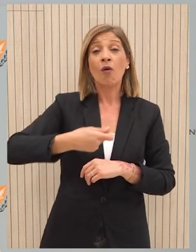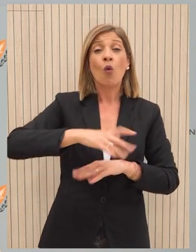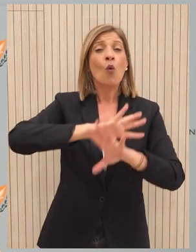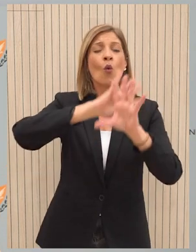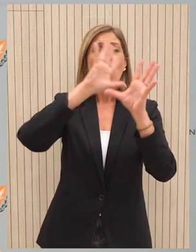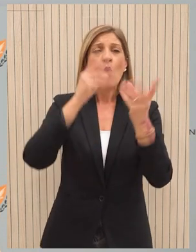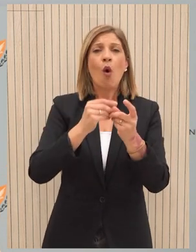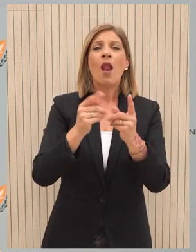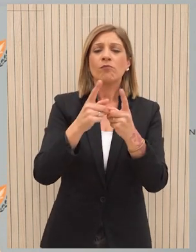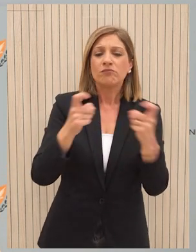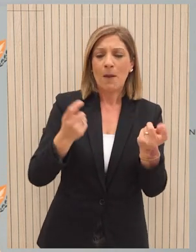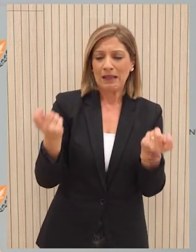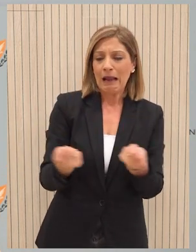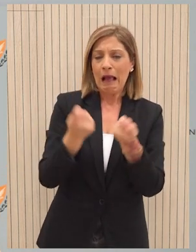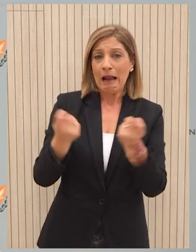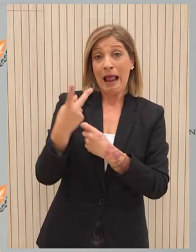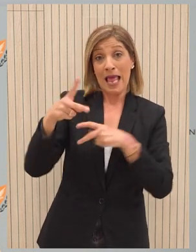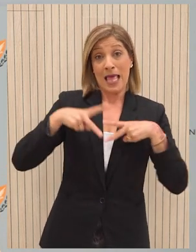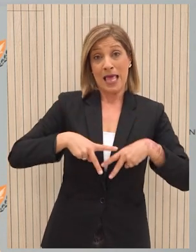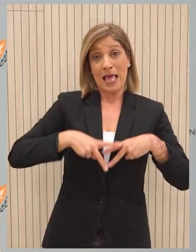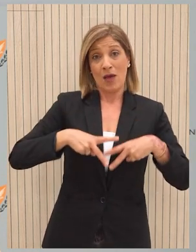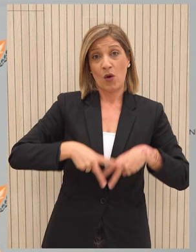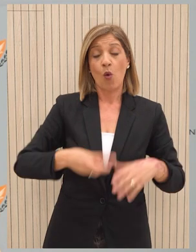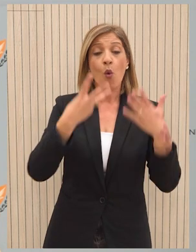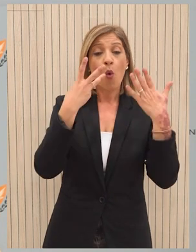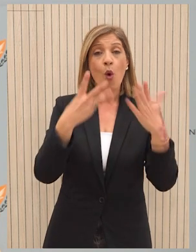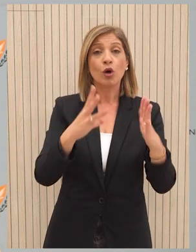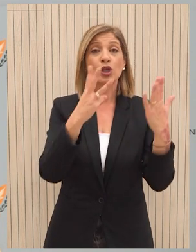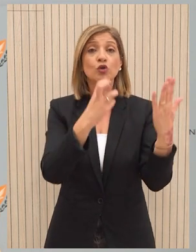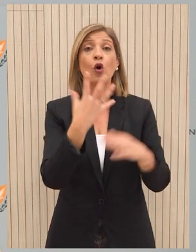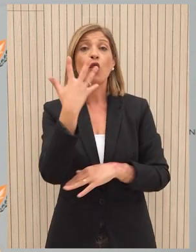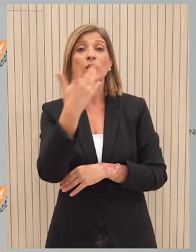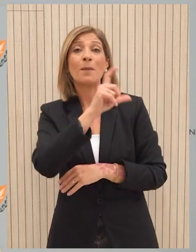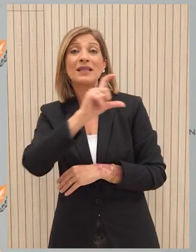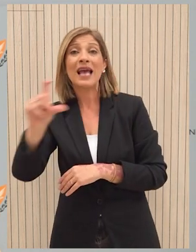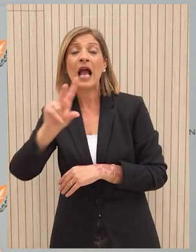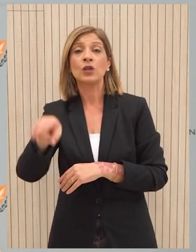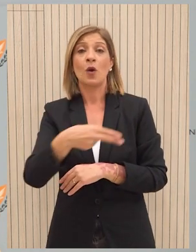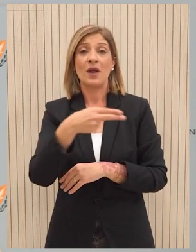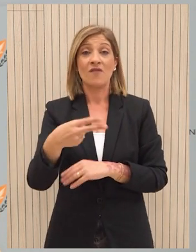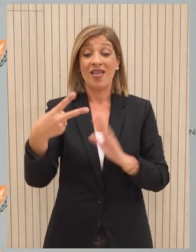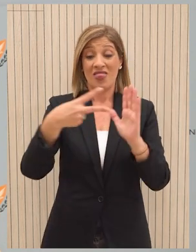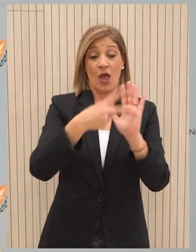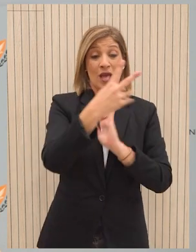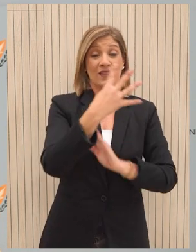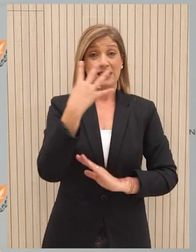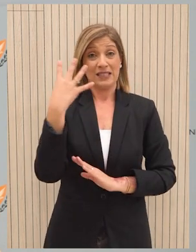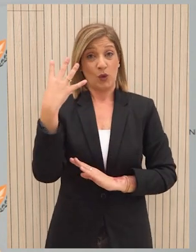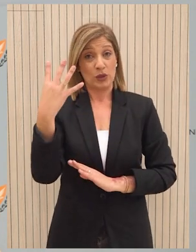αξία των υποεχτέλεσης έργων που διαχειρίζεται το Υπουργείο ανέρχεται στα 885 εκατομμύρια ευρώ. Το 2024